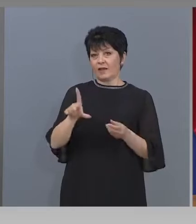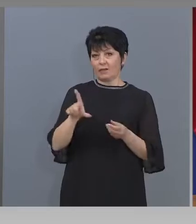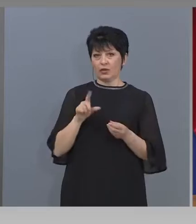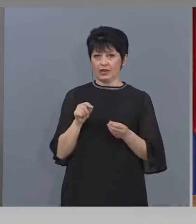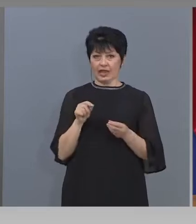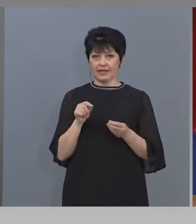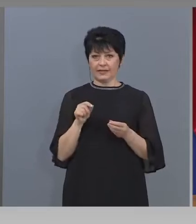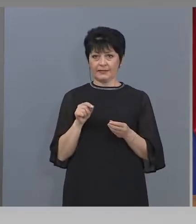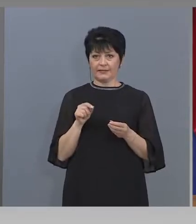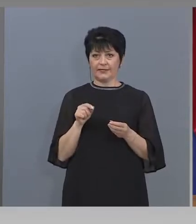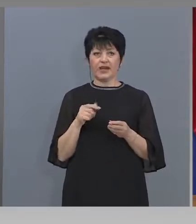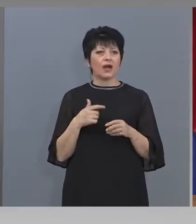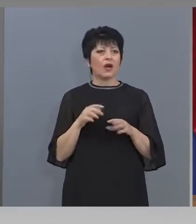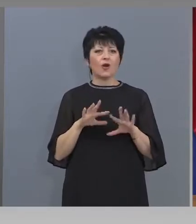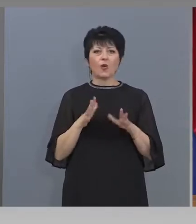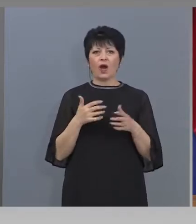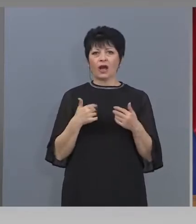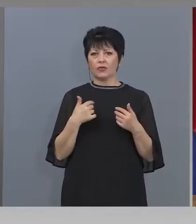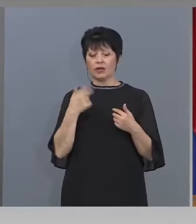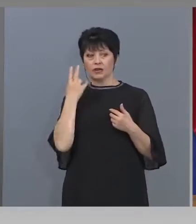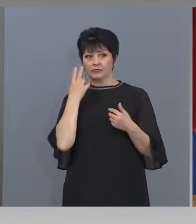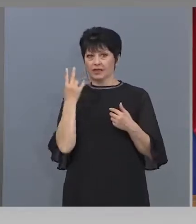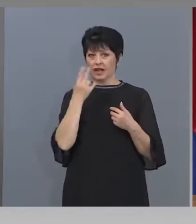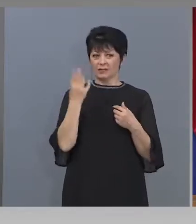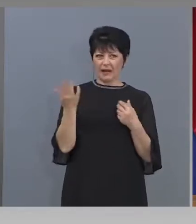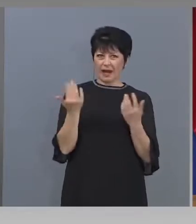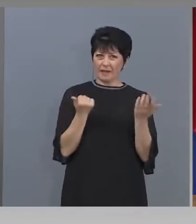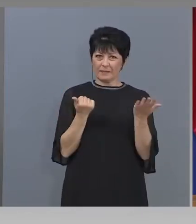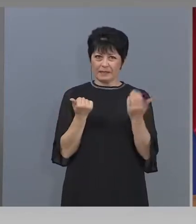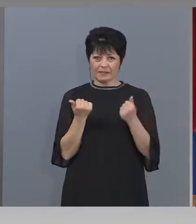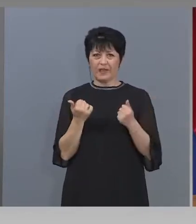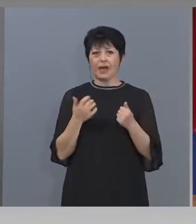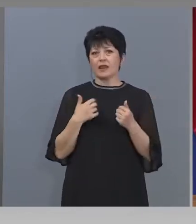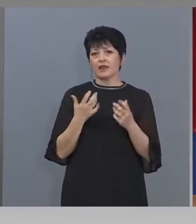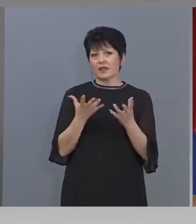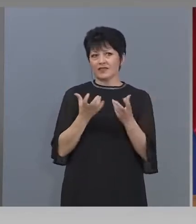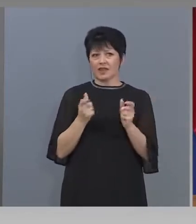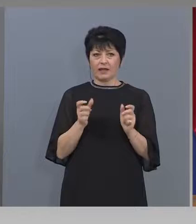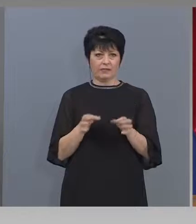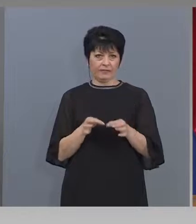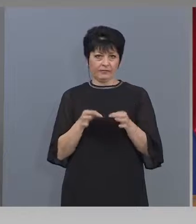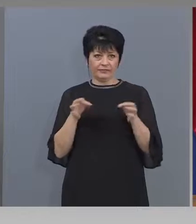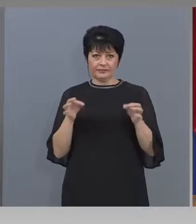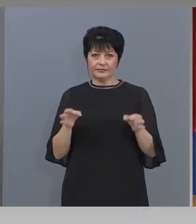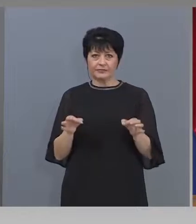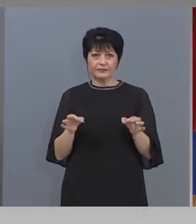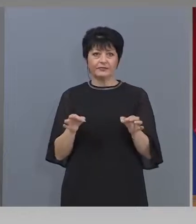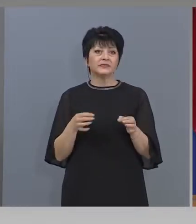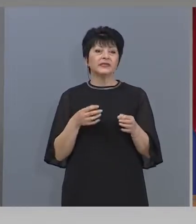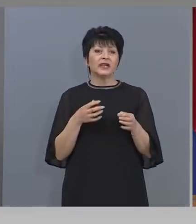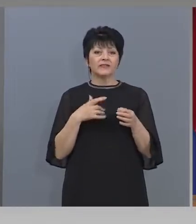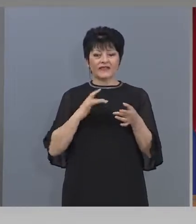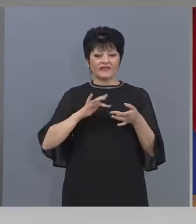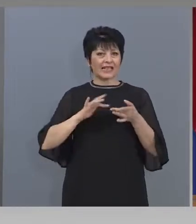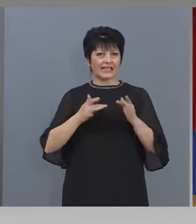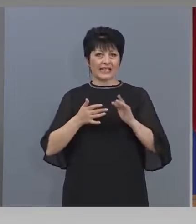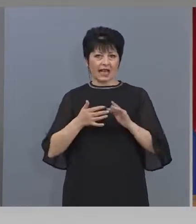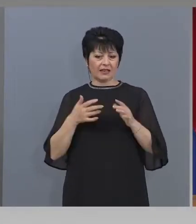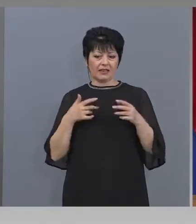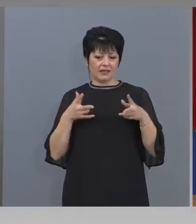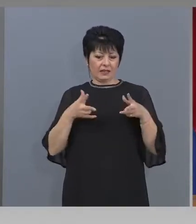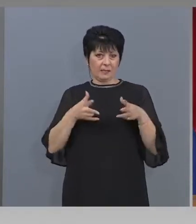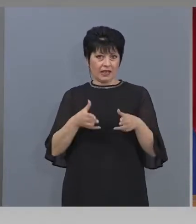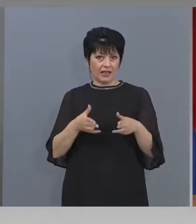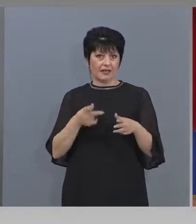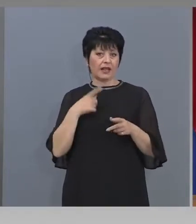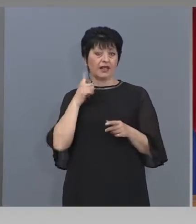в момента, в който бяхме сезирани, ръководството на предпред действия изтрилбявата от сайта предопреди съответно този,